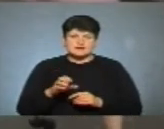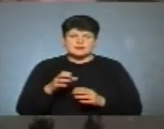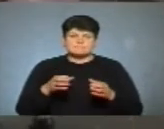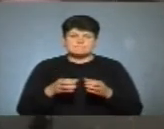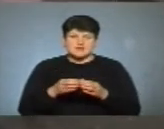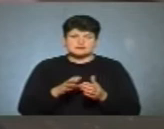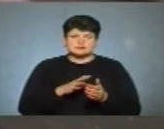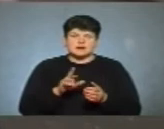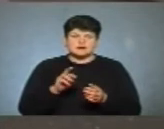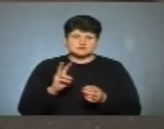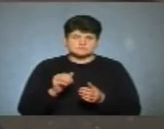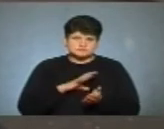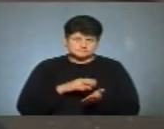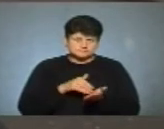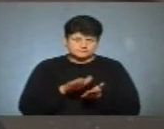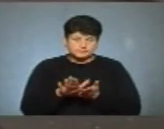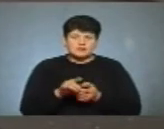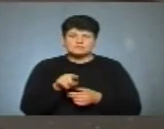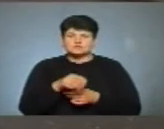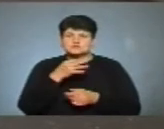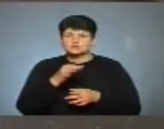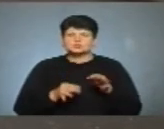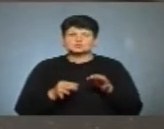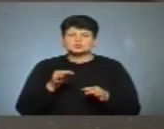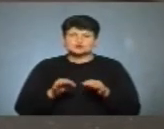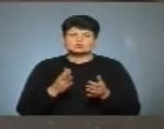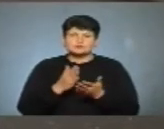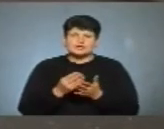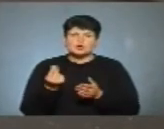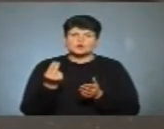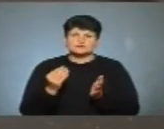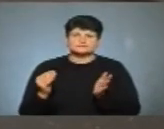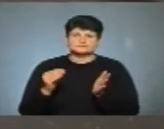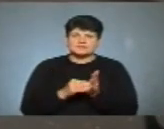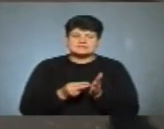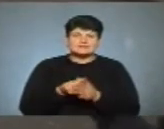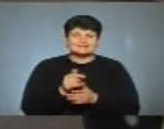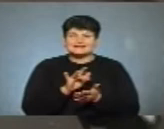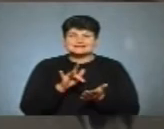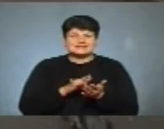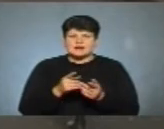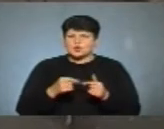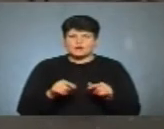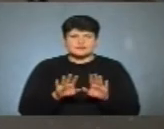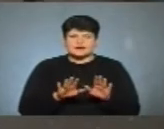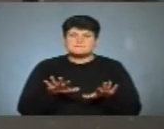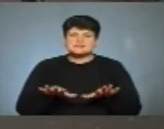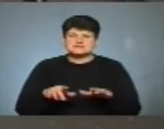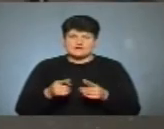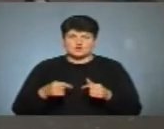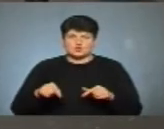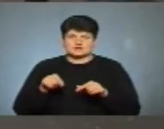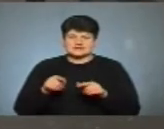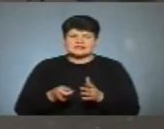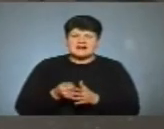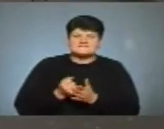було відмовлено, тому що було визнано судом, що має грошова застава сплачуватися не центральну організацію партії, місцеву організацію, яка